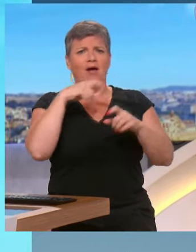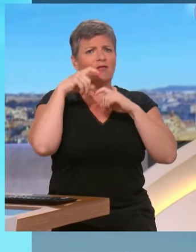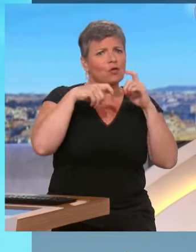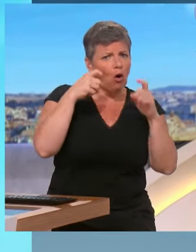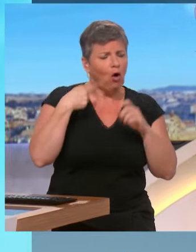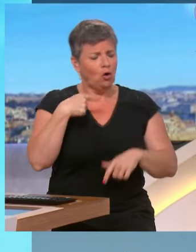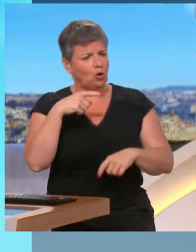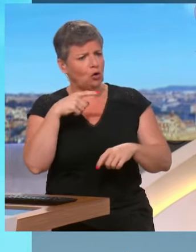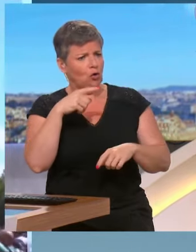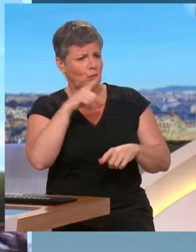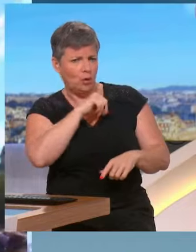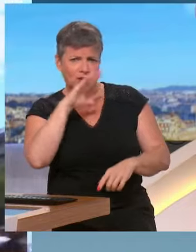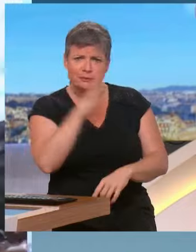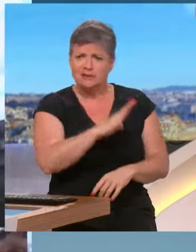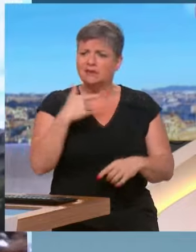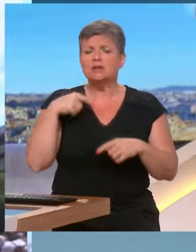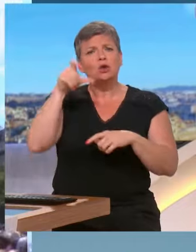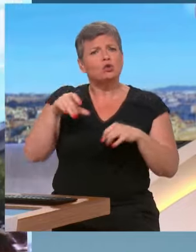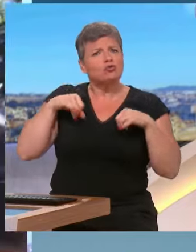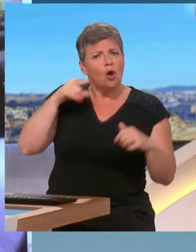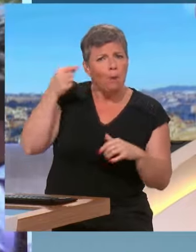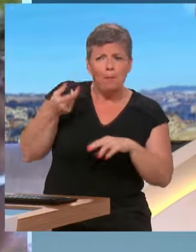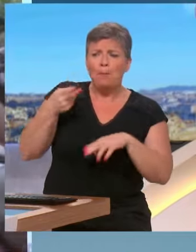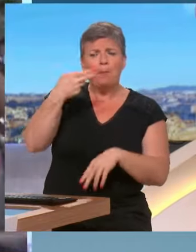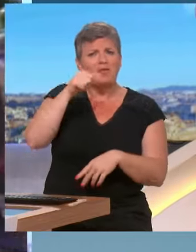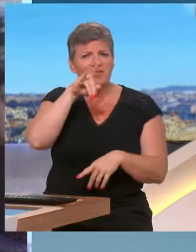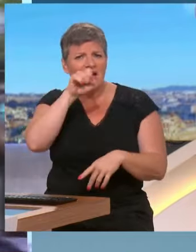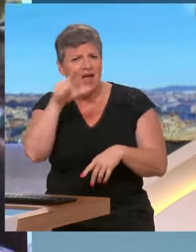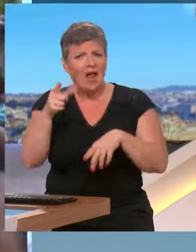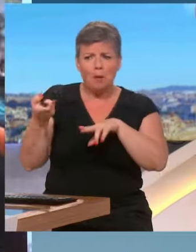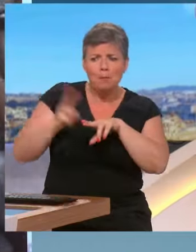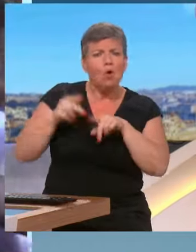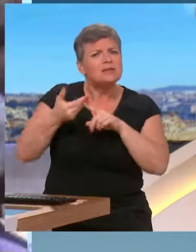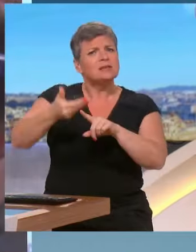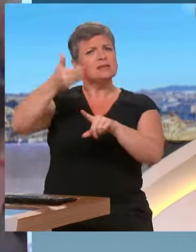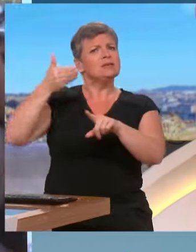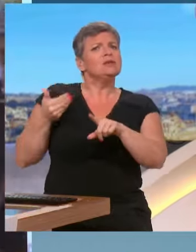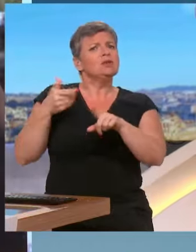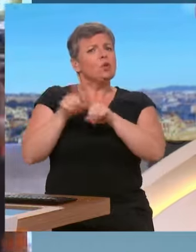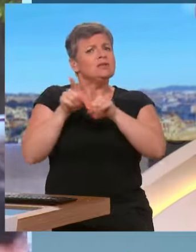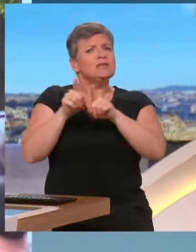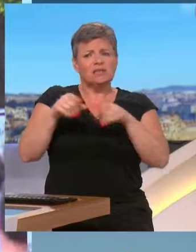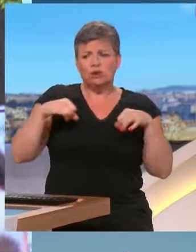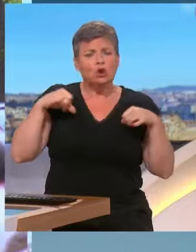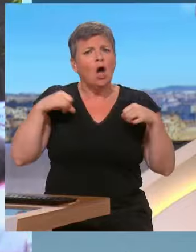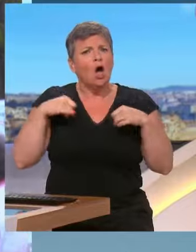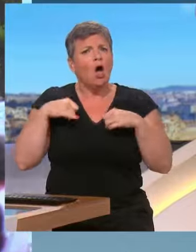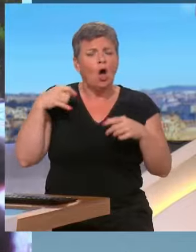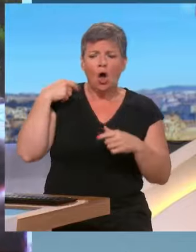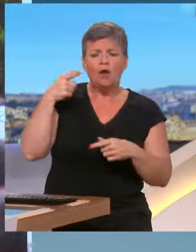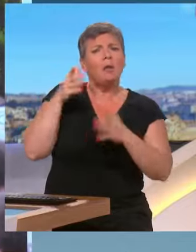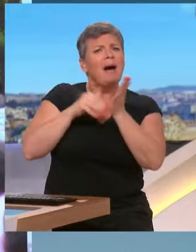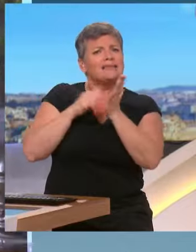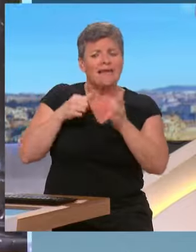Naël, on n pas oublié aussi les violences policières à l'égard du jeune Eddy qui a été laissé pour mort par des forces de l'ordre à